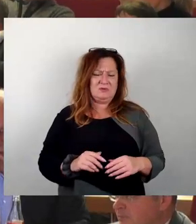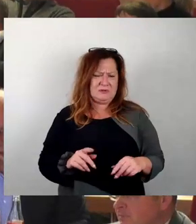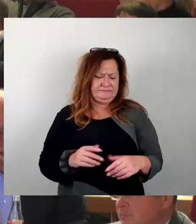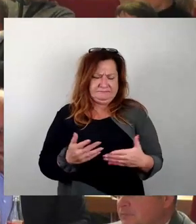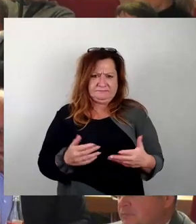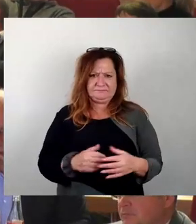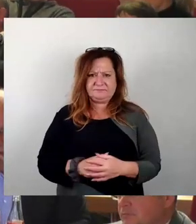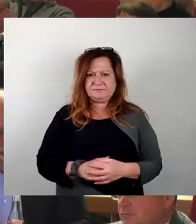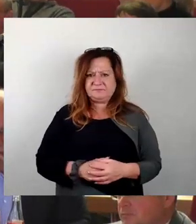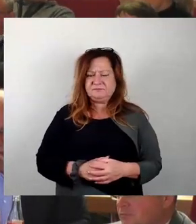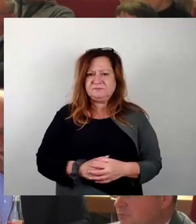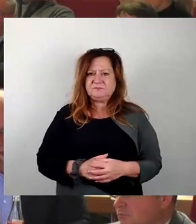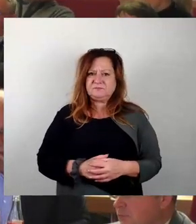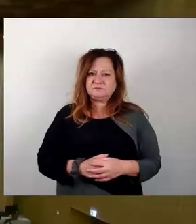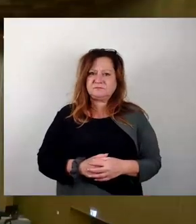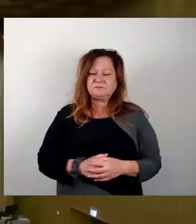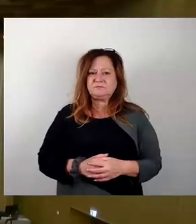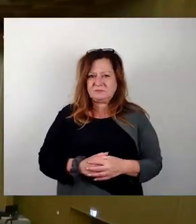Dann machen wir weiter mit Johannes Lichty.